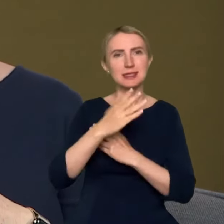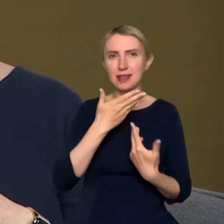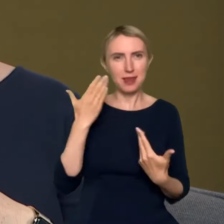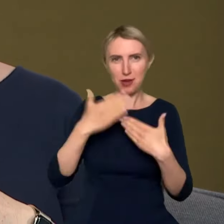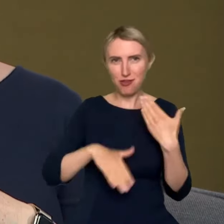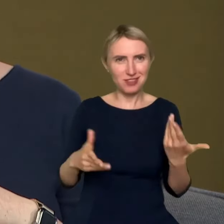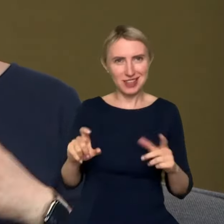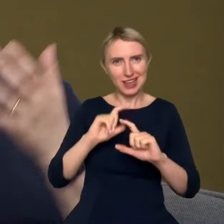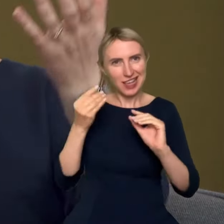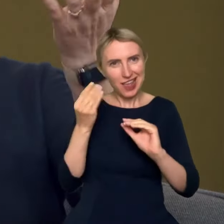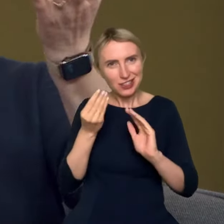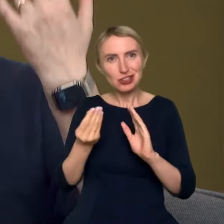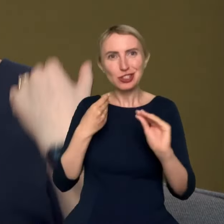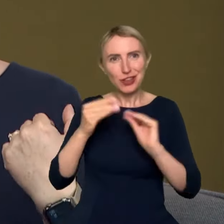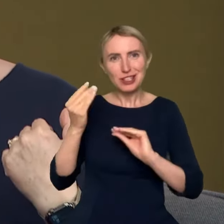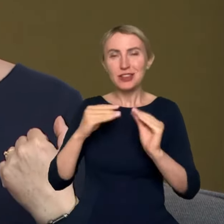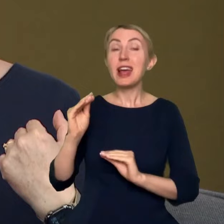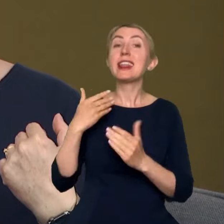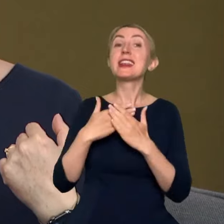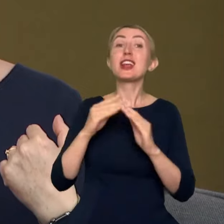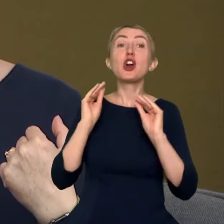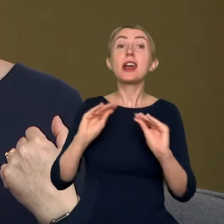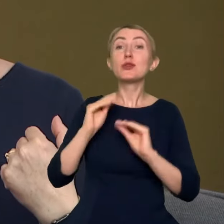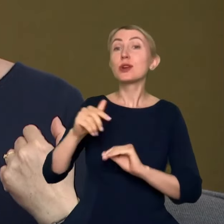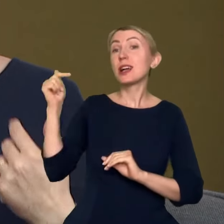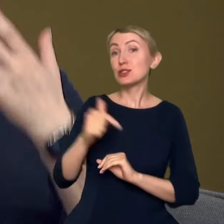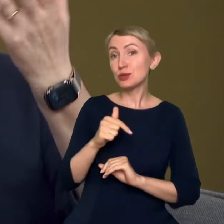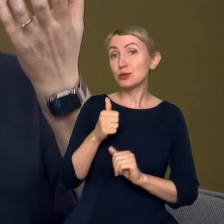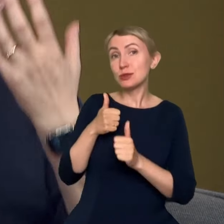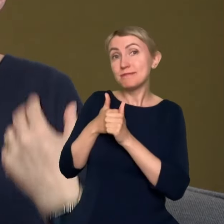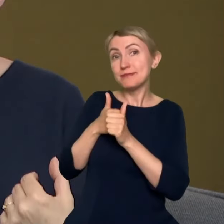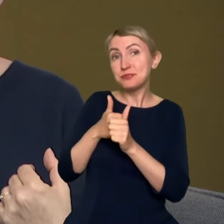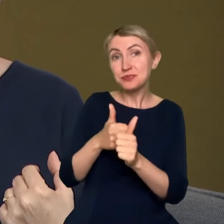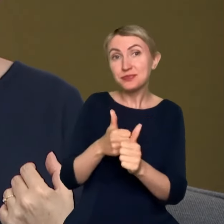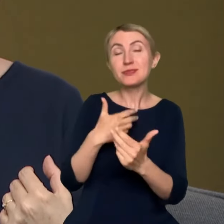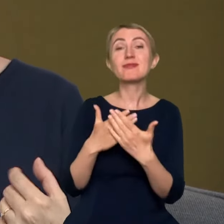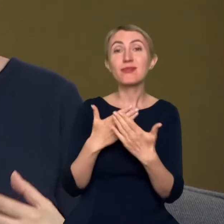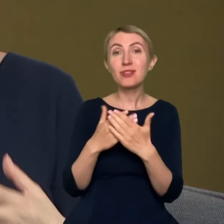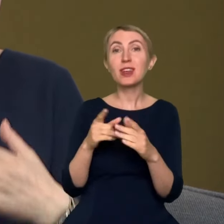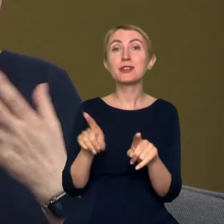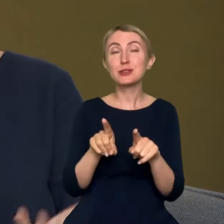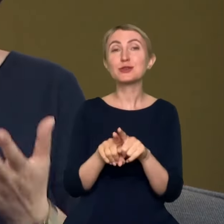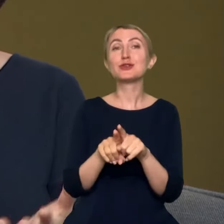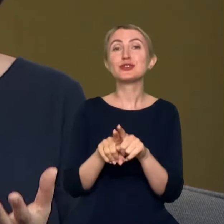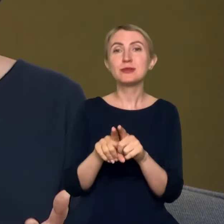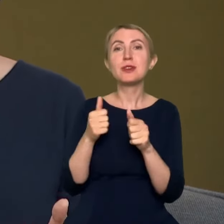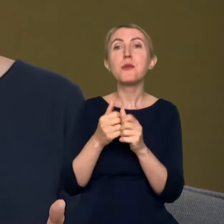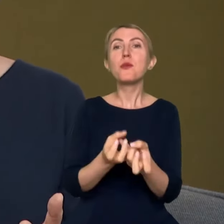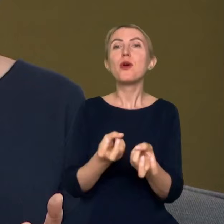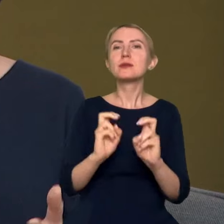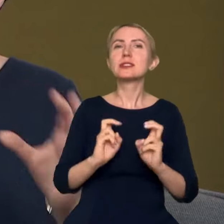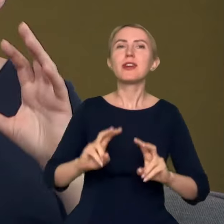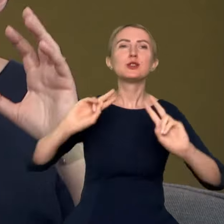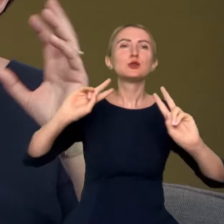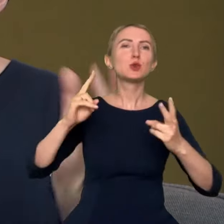to w związku z tym edukacja musi za tym podążyć. No i za tym podąża też to powstawanie źródeł.